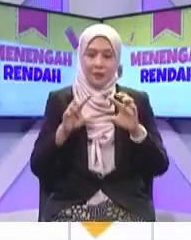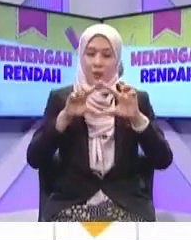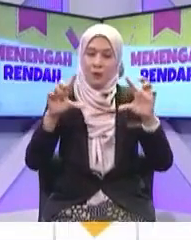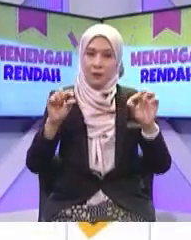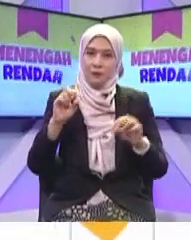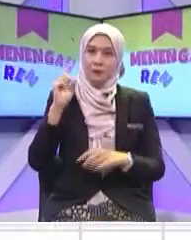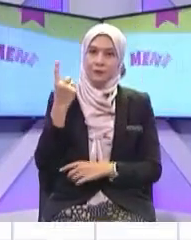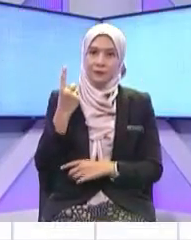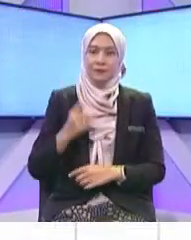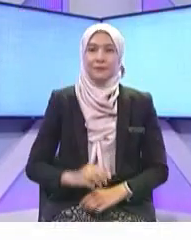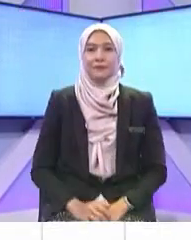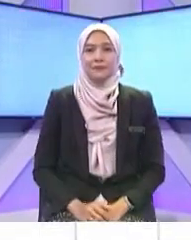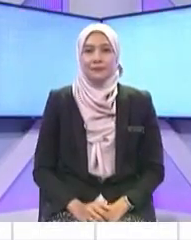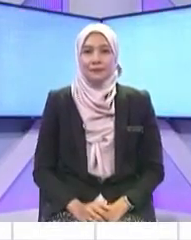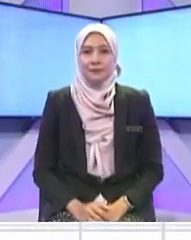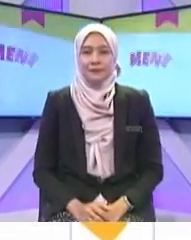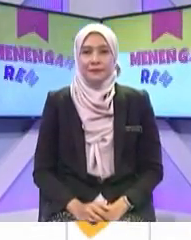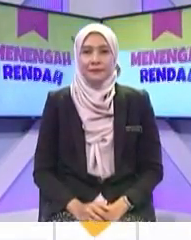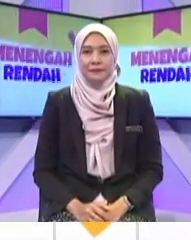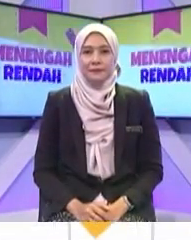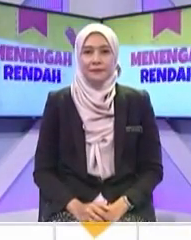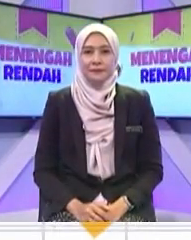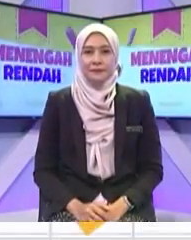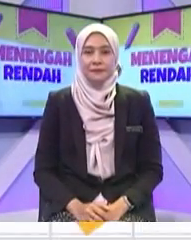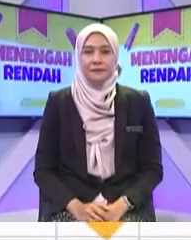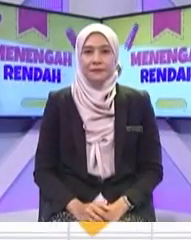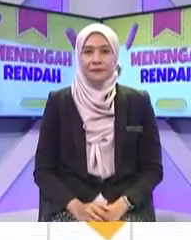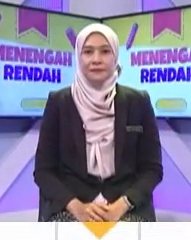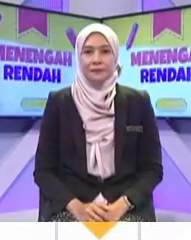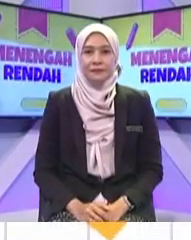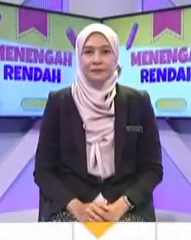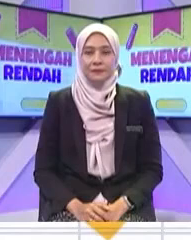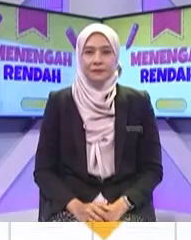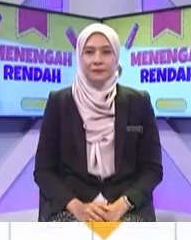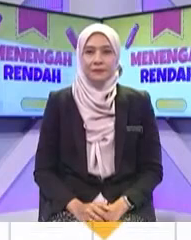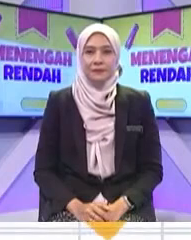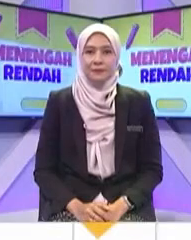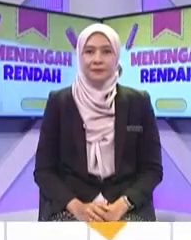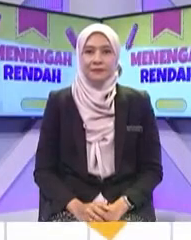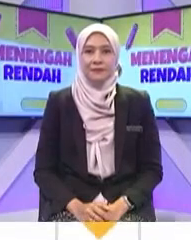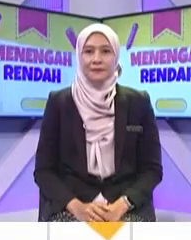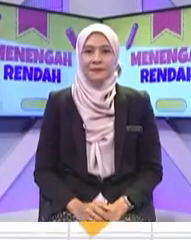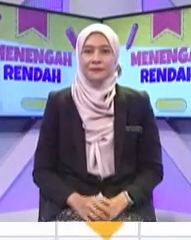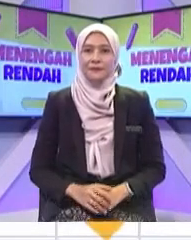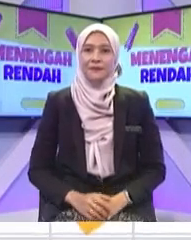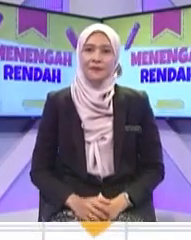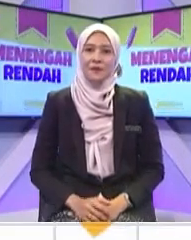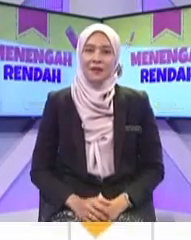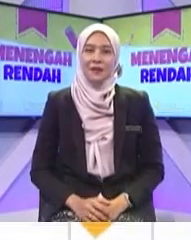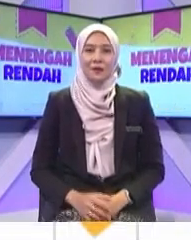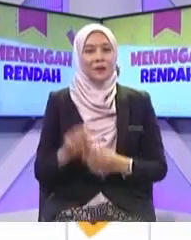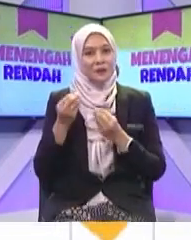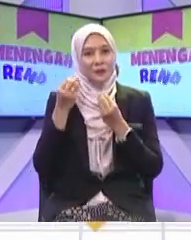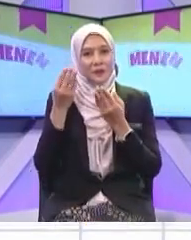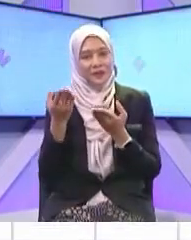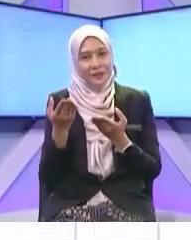Fahim Okey Pernah tak menggunakan Urusan kewangan Secara dalam talian ni Pernah tak Kongsikan pengalaman Kongsikan